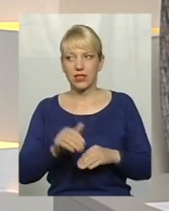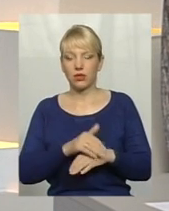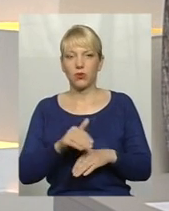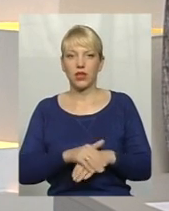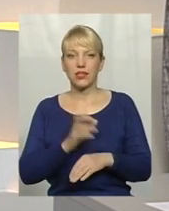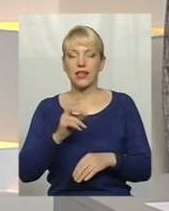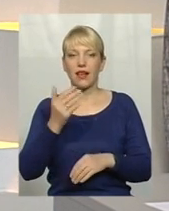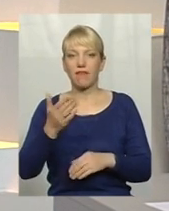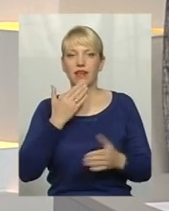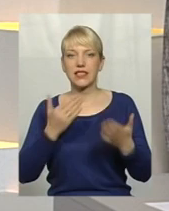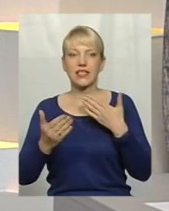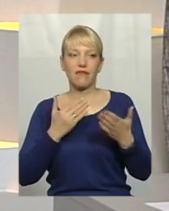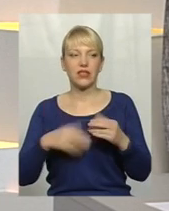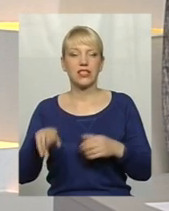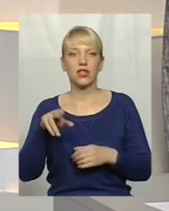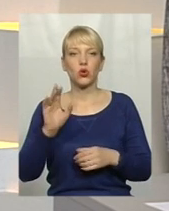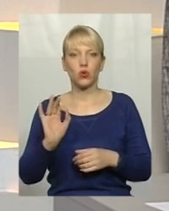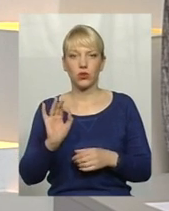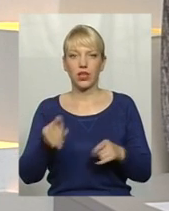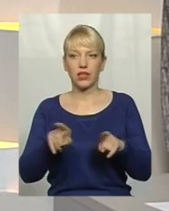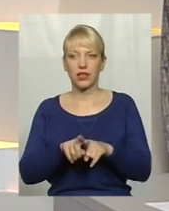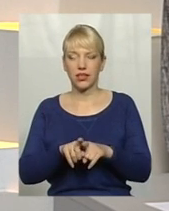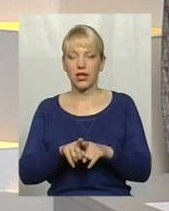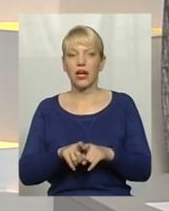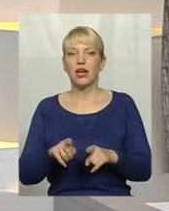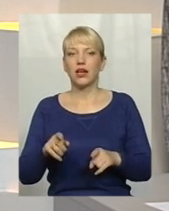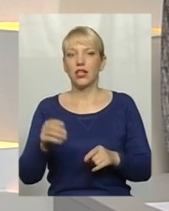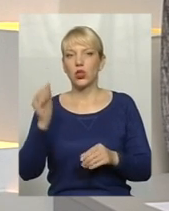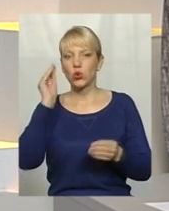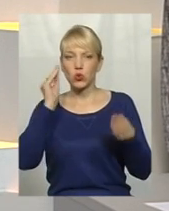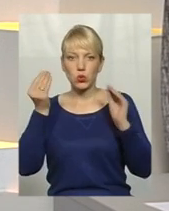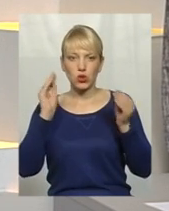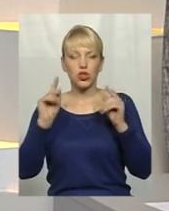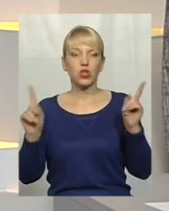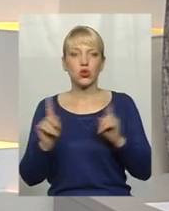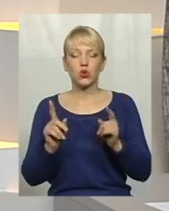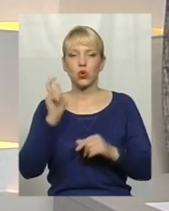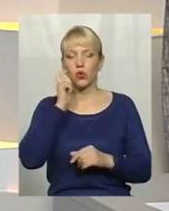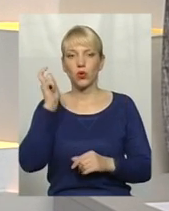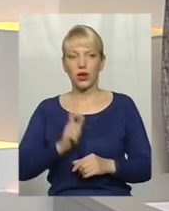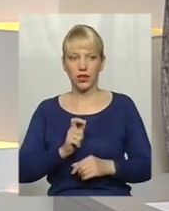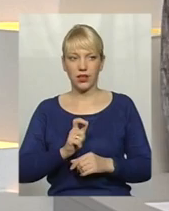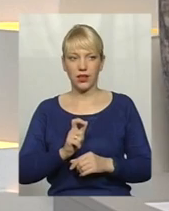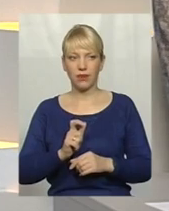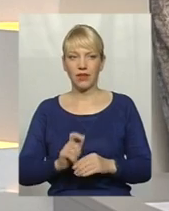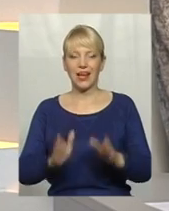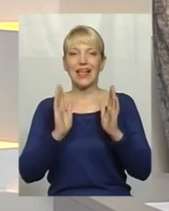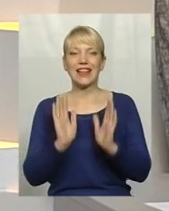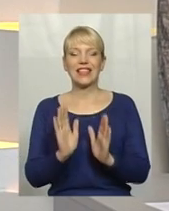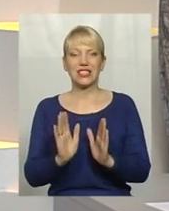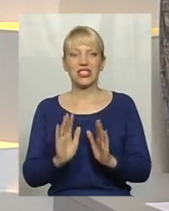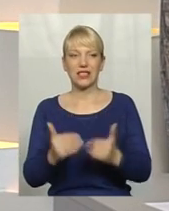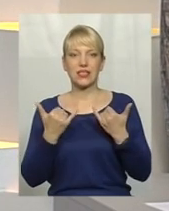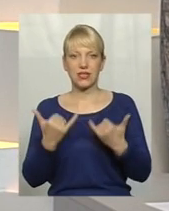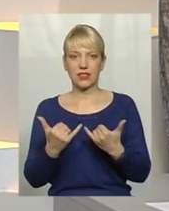як ви ставитеся до таких суджень, що Україна лише зараз